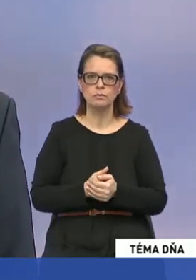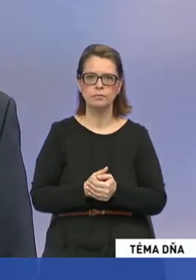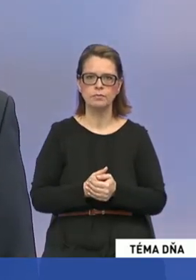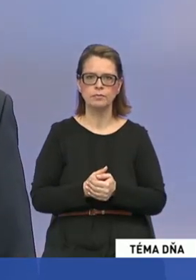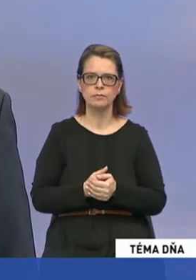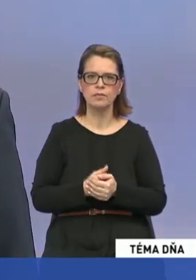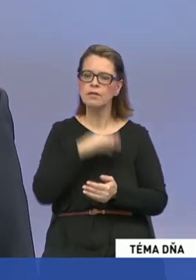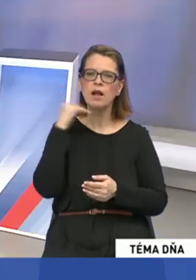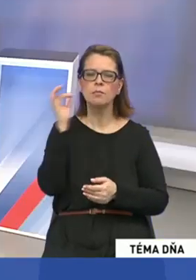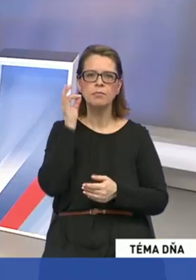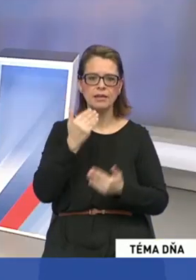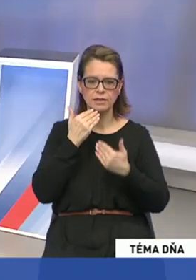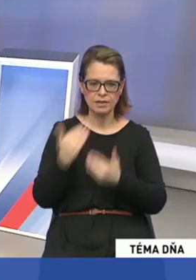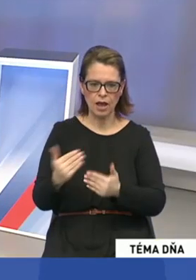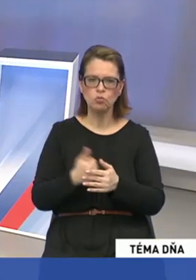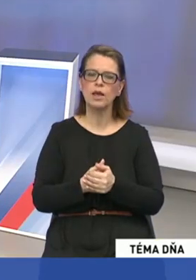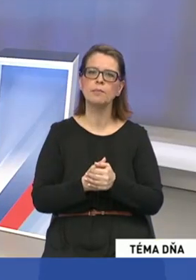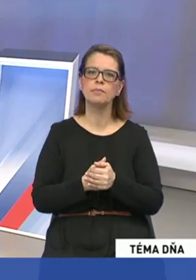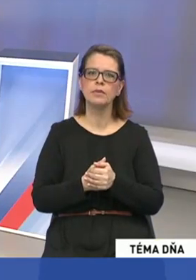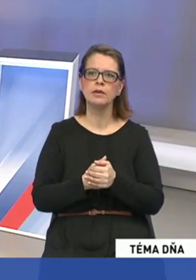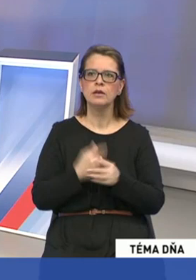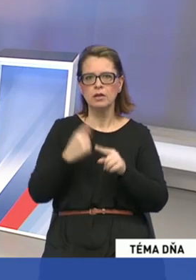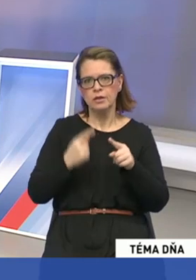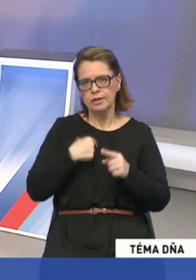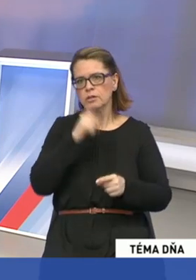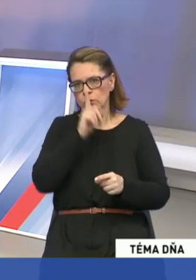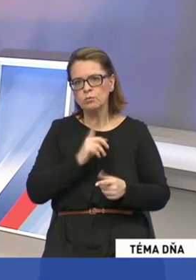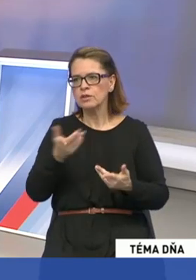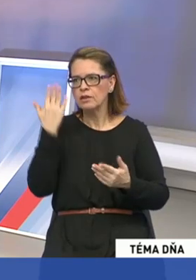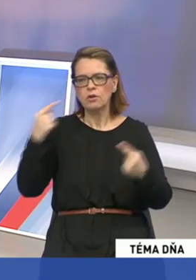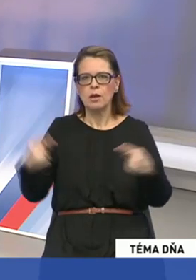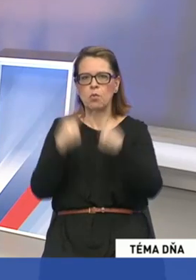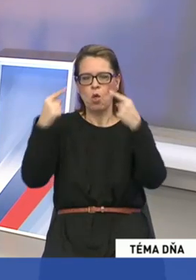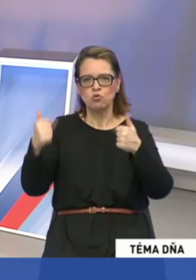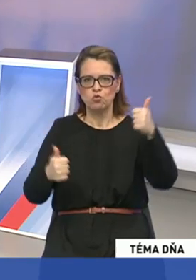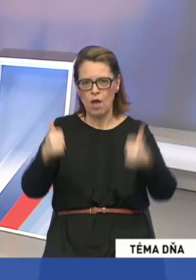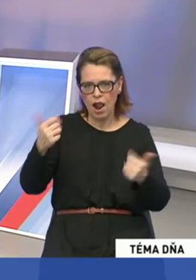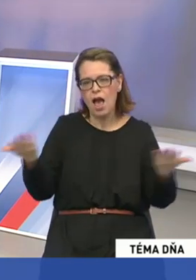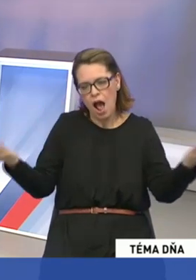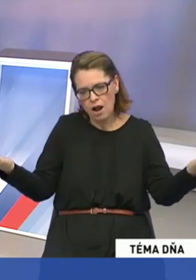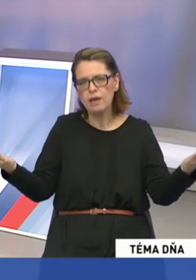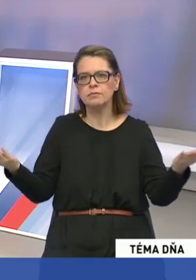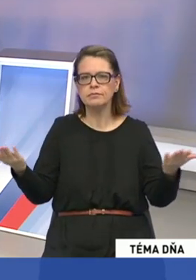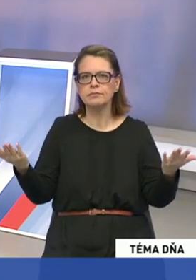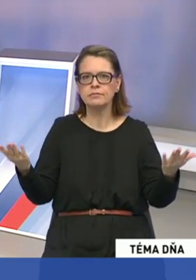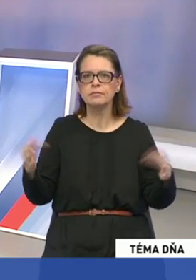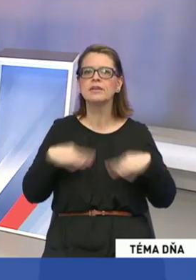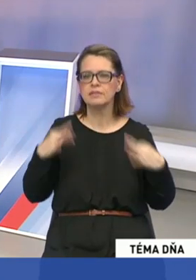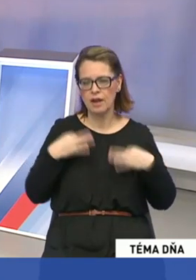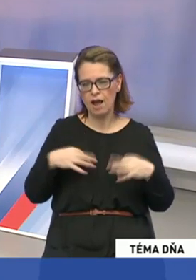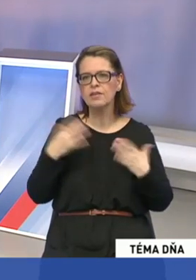Pán Galek, veľmi pekne vám ďakujem. Trošku ma mrzí, že to nebol duel, ale samozrejme zdravie je